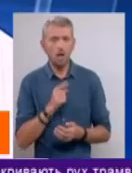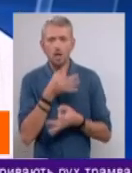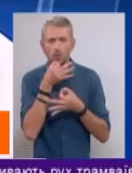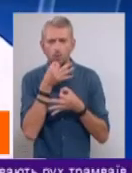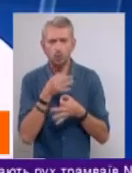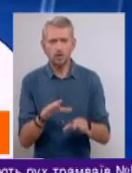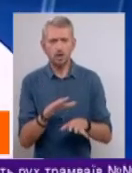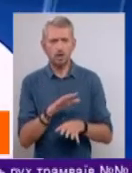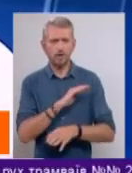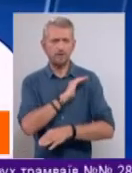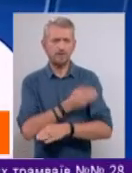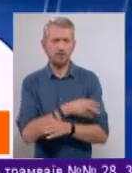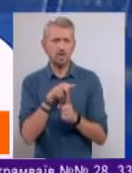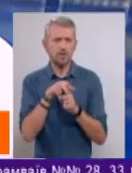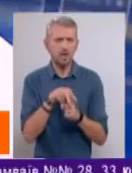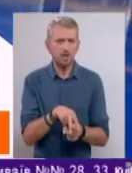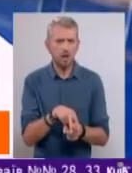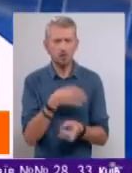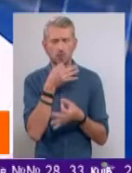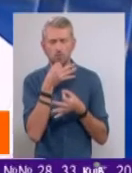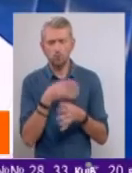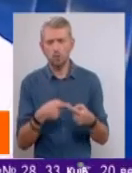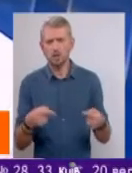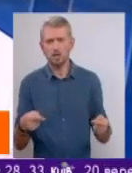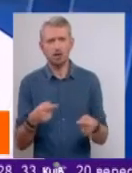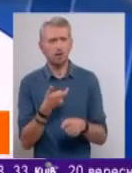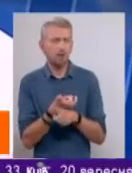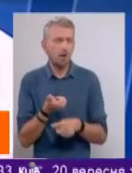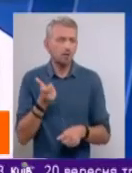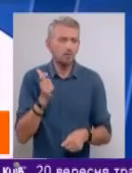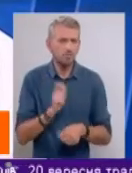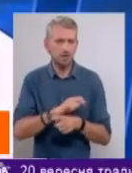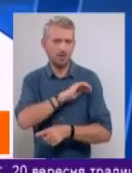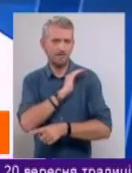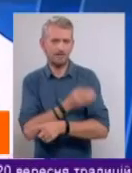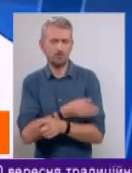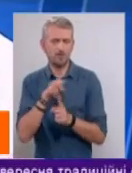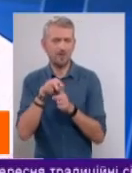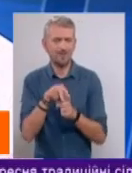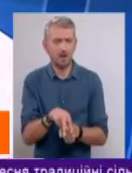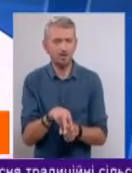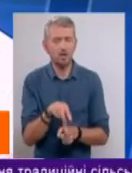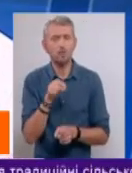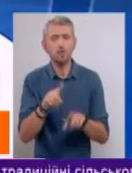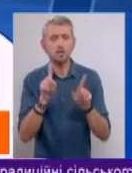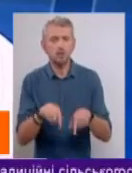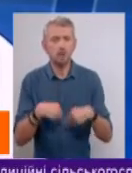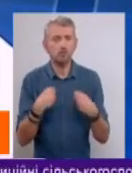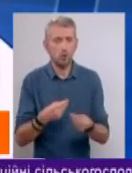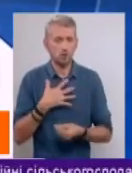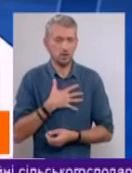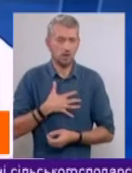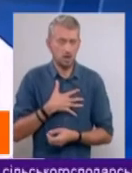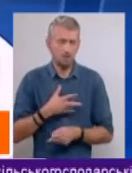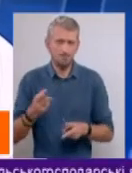фізичне навантаження, будь-які надмірні фізичні навантаження, вони теж дають стрес.